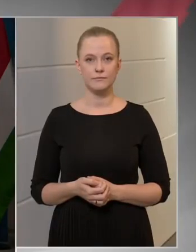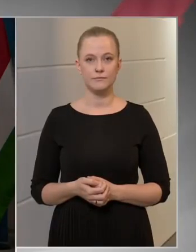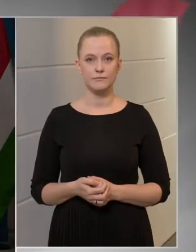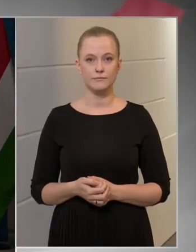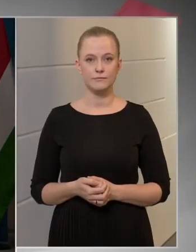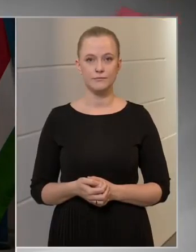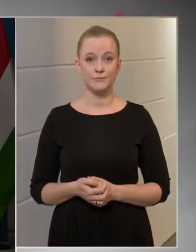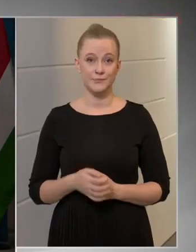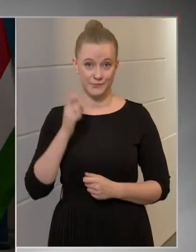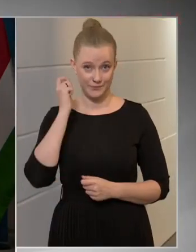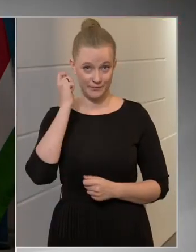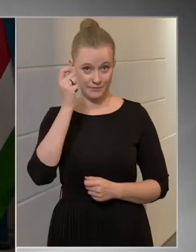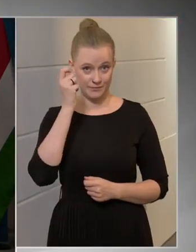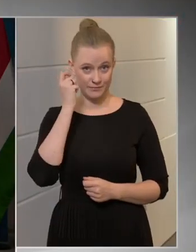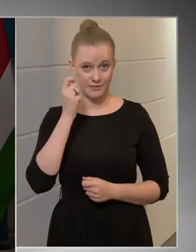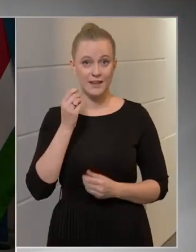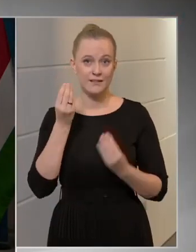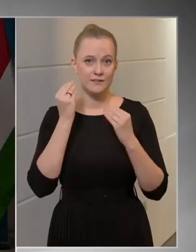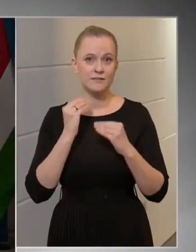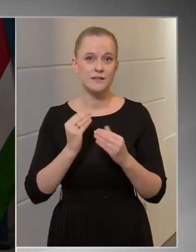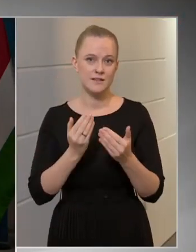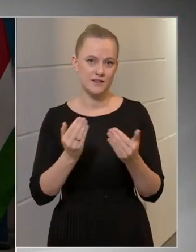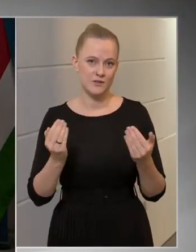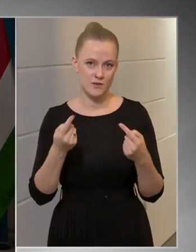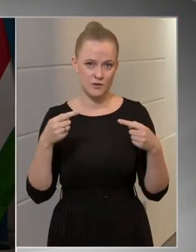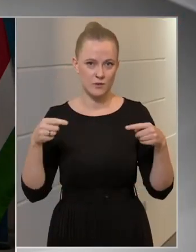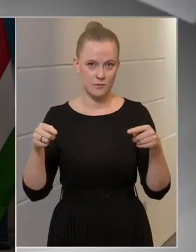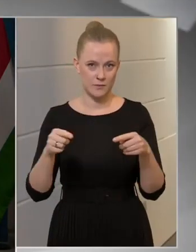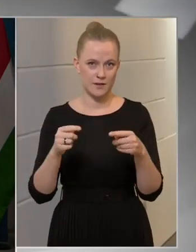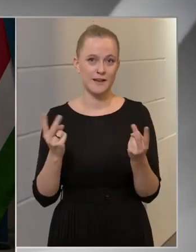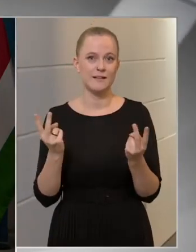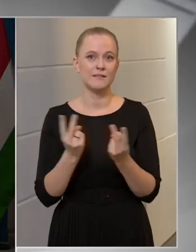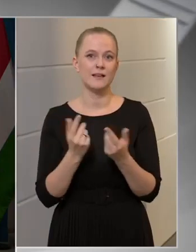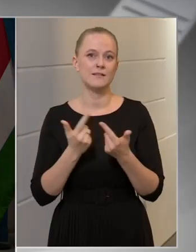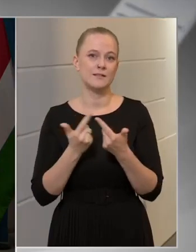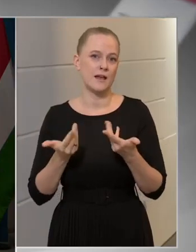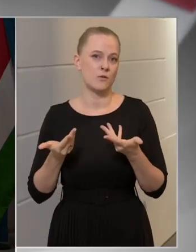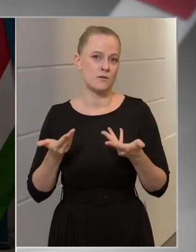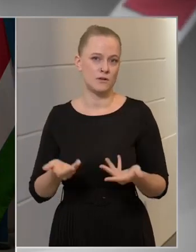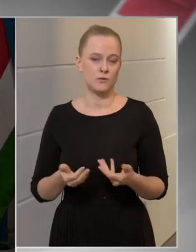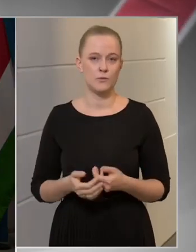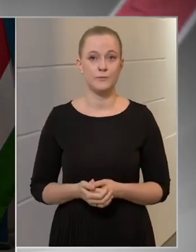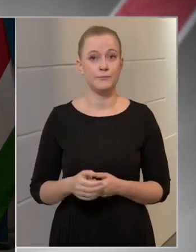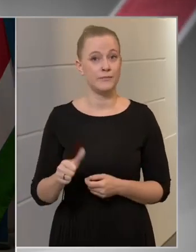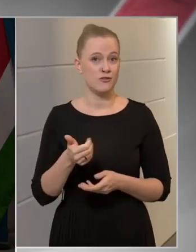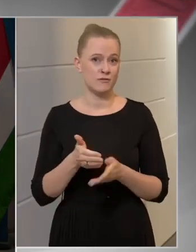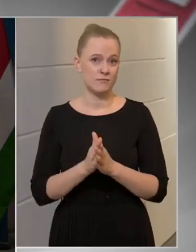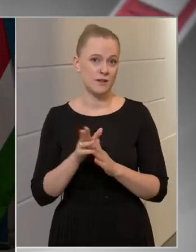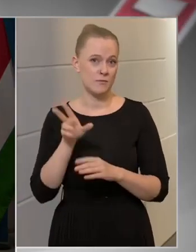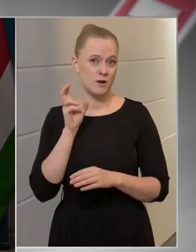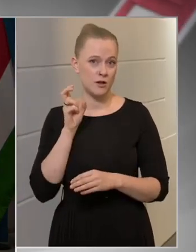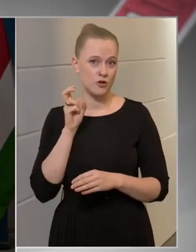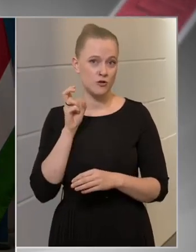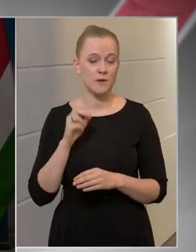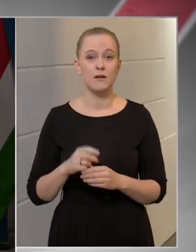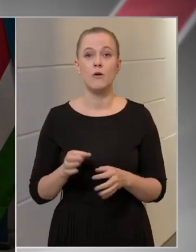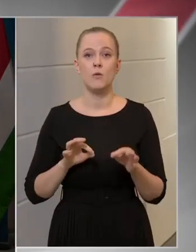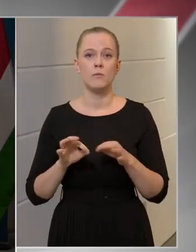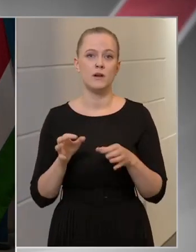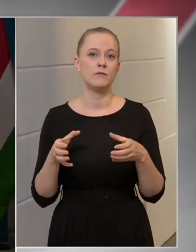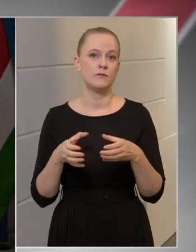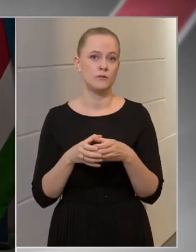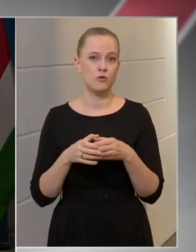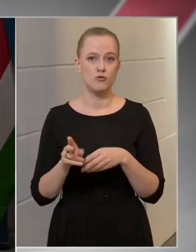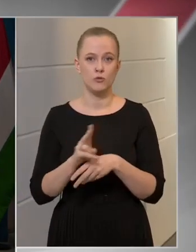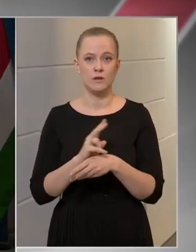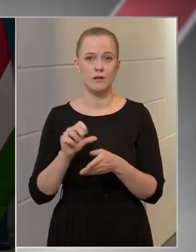Jó napot kívánok! Tisztelettel köszöntöm Önöket keddi tájékoztatónkon. Elsőként kérem hallgassák meg az Operatív Törzs